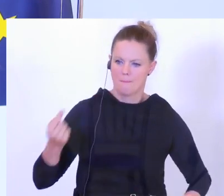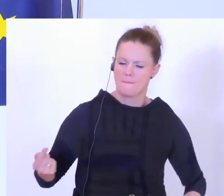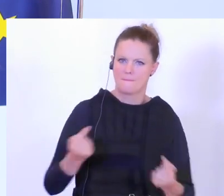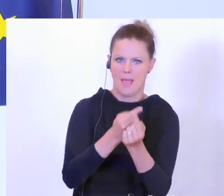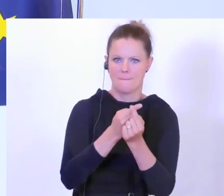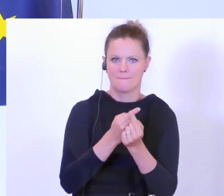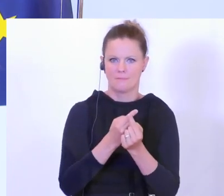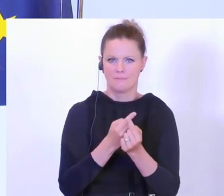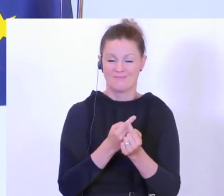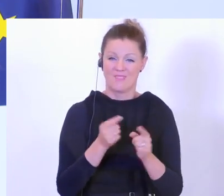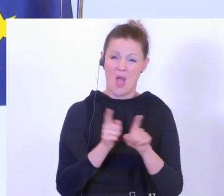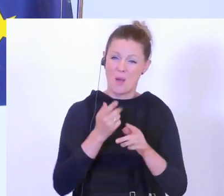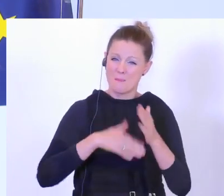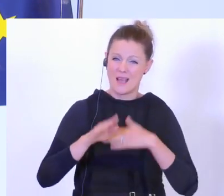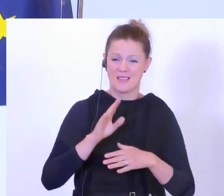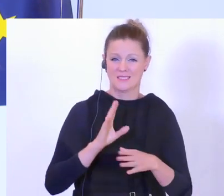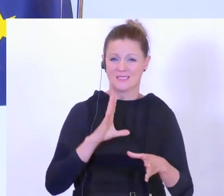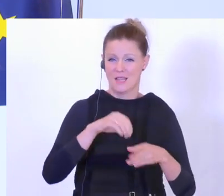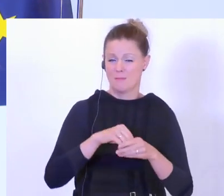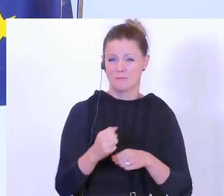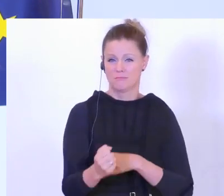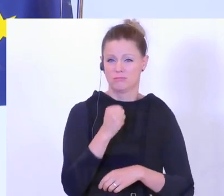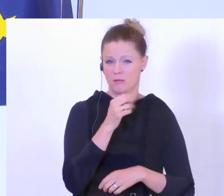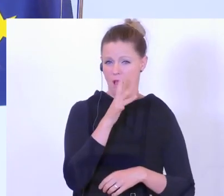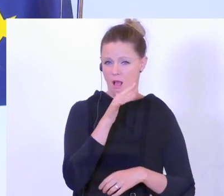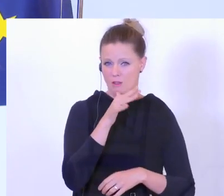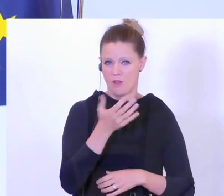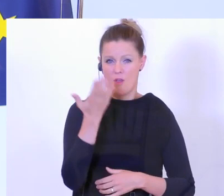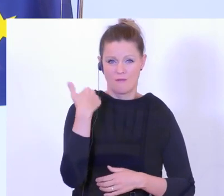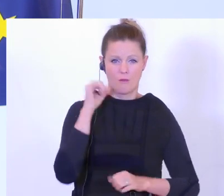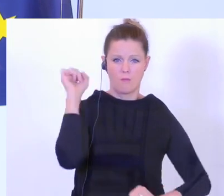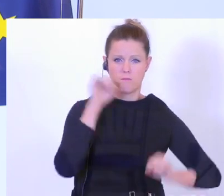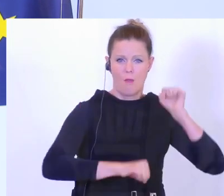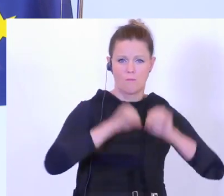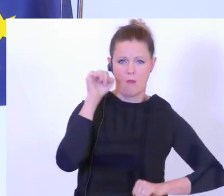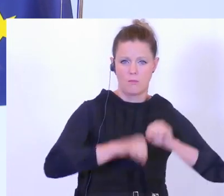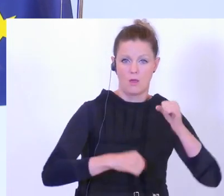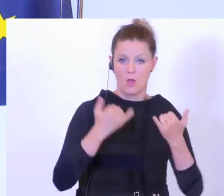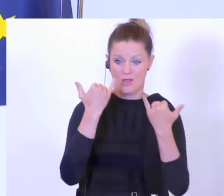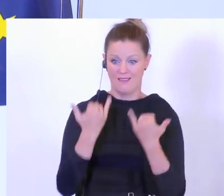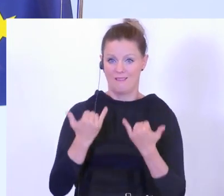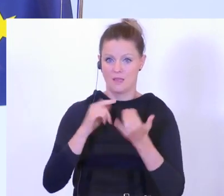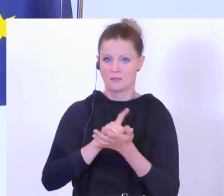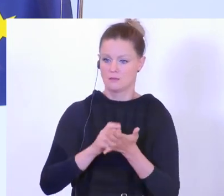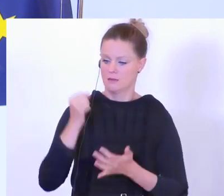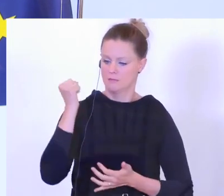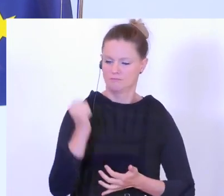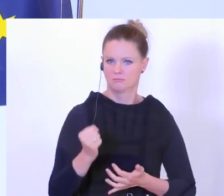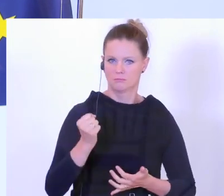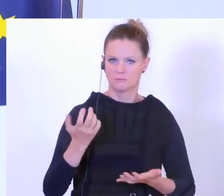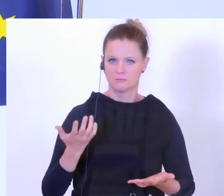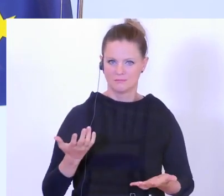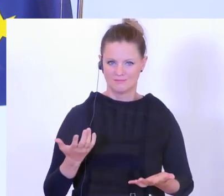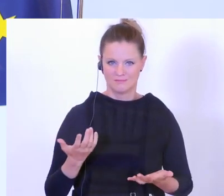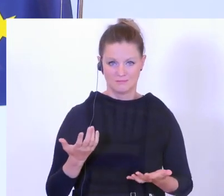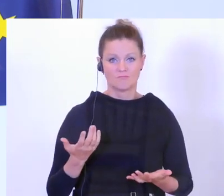meistens sehr viel Alkohol auch im Spiel ist, hat man früher geprügelt und heute wird gestochen. Ich kann das salopp so kurz sagen,